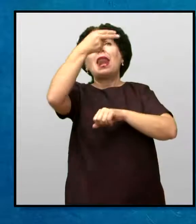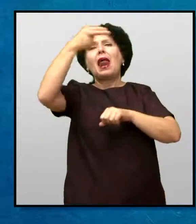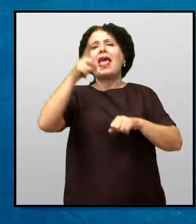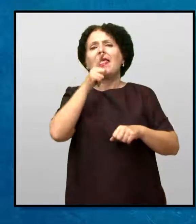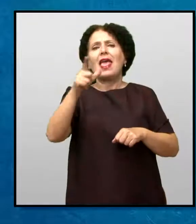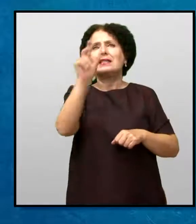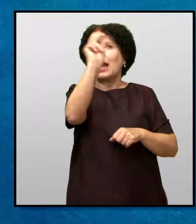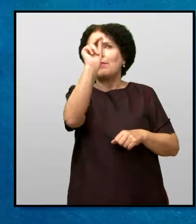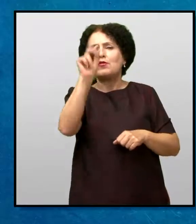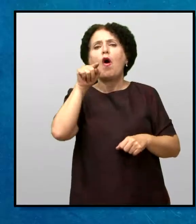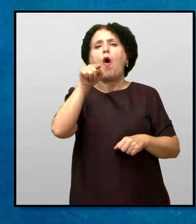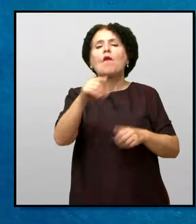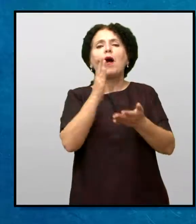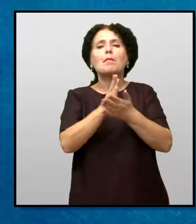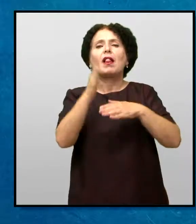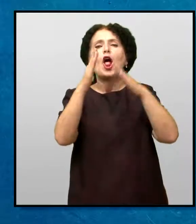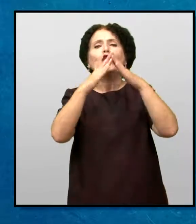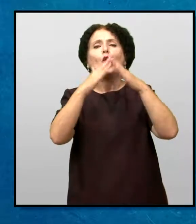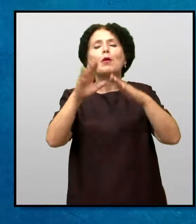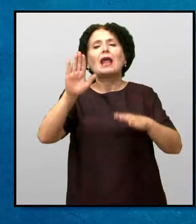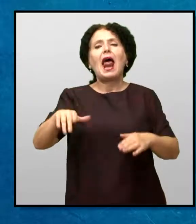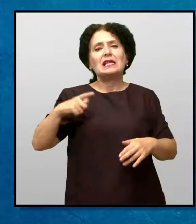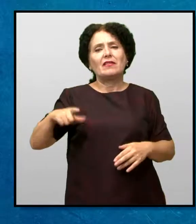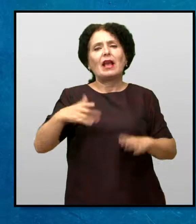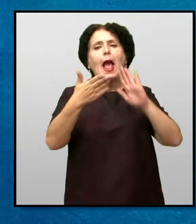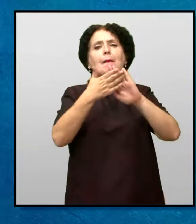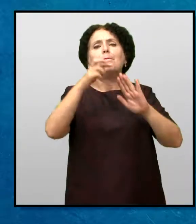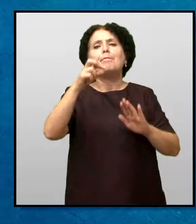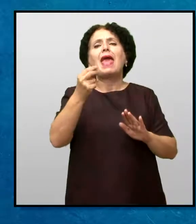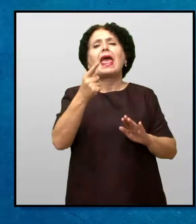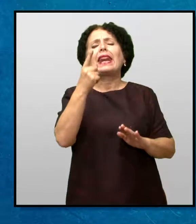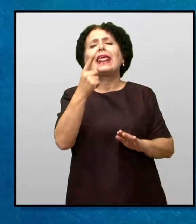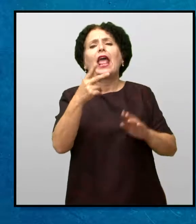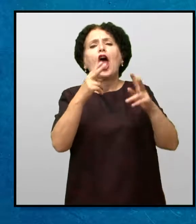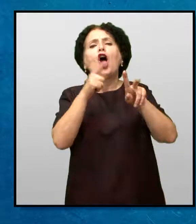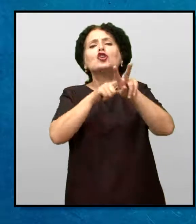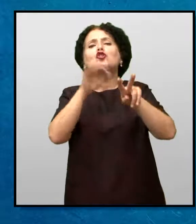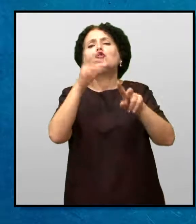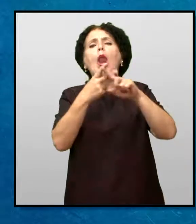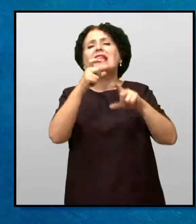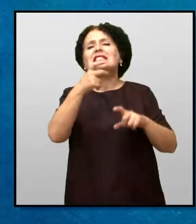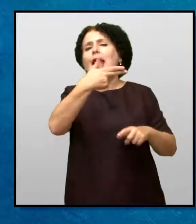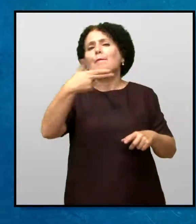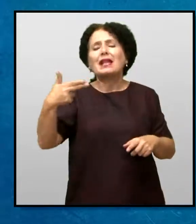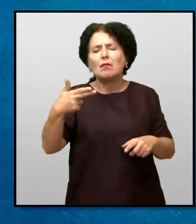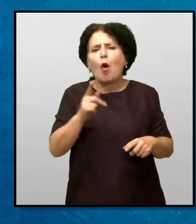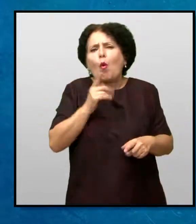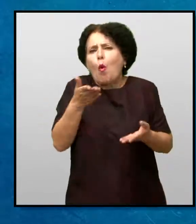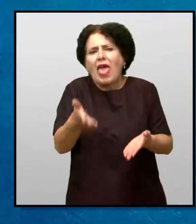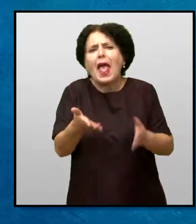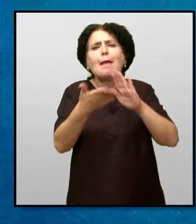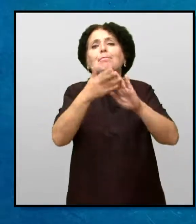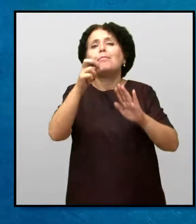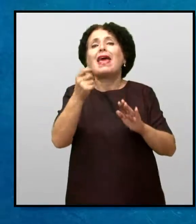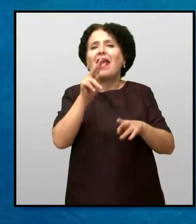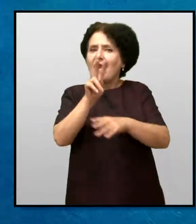велошки јазик пишува дека ова бил домот на Мери Джонс Која била Мери Джонс? Ако